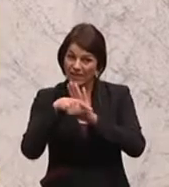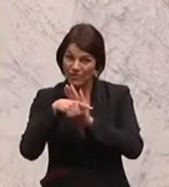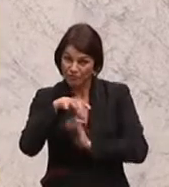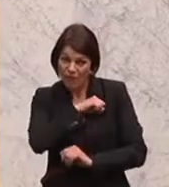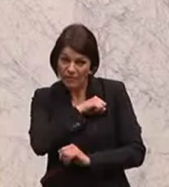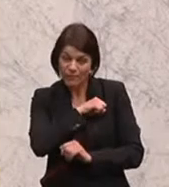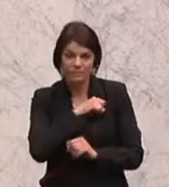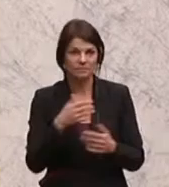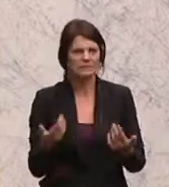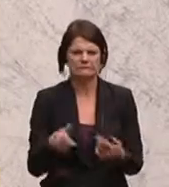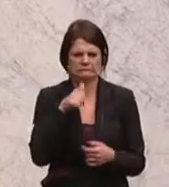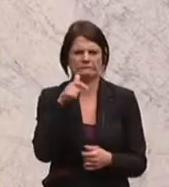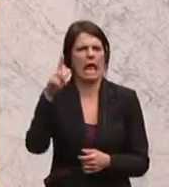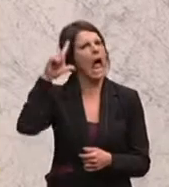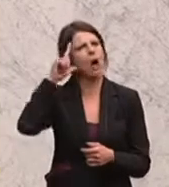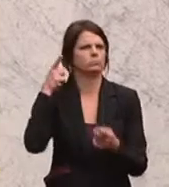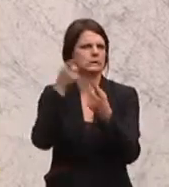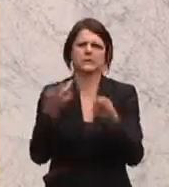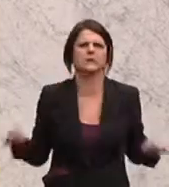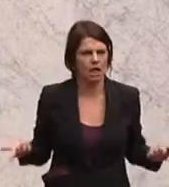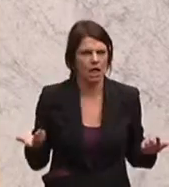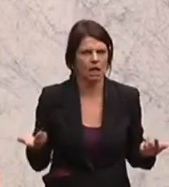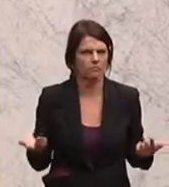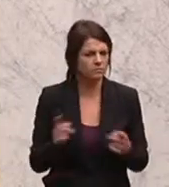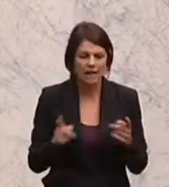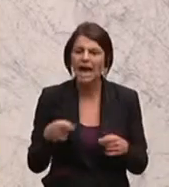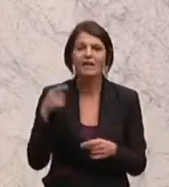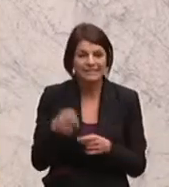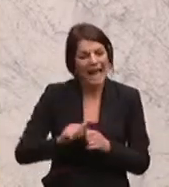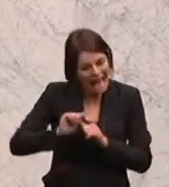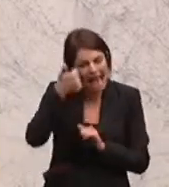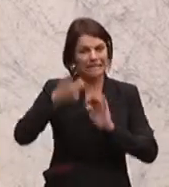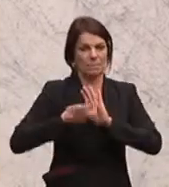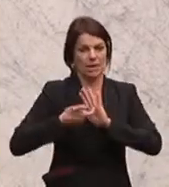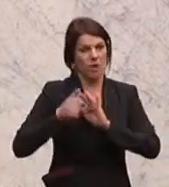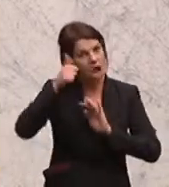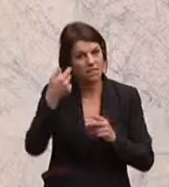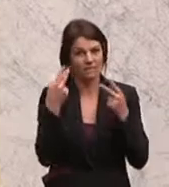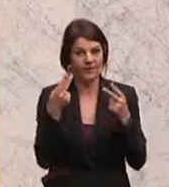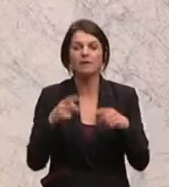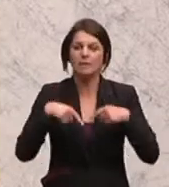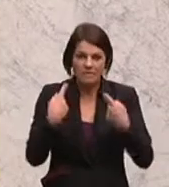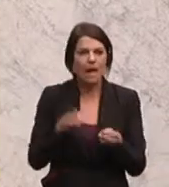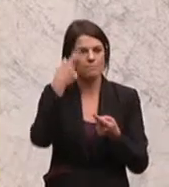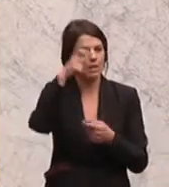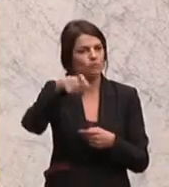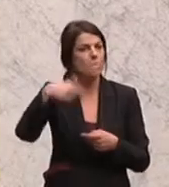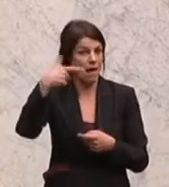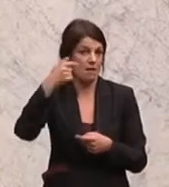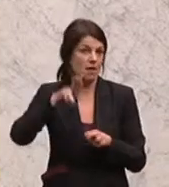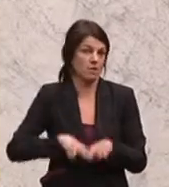kann nicht der Hauptzweck oder Selbstzweck sein, sondern ist Voraussetzung dafür, dass die Menschen mehr Geld wieder haben.